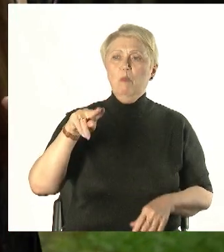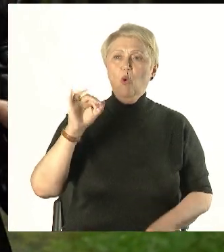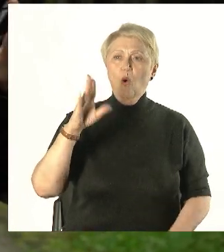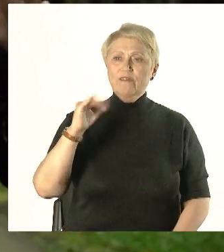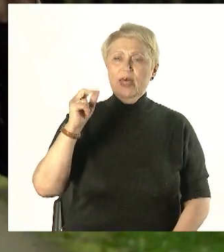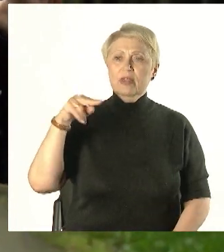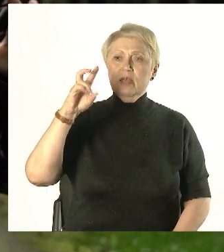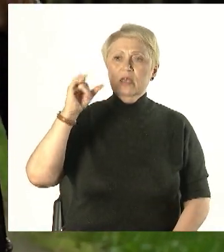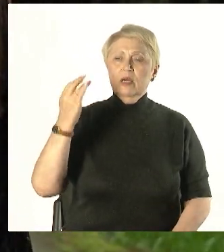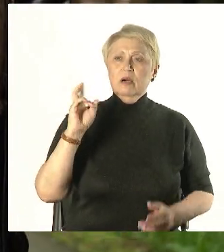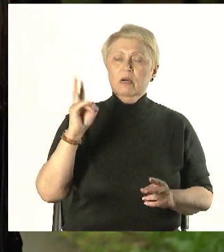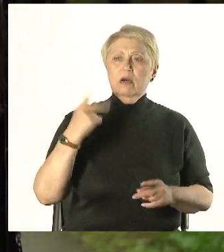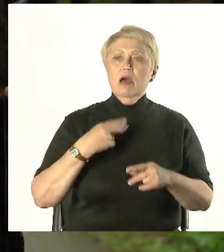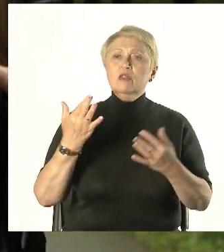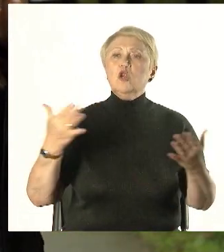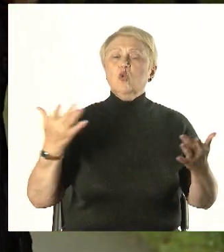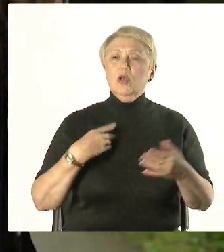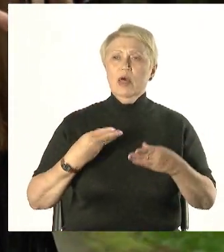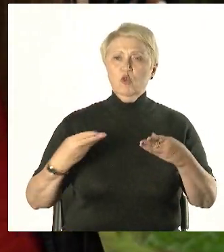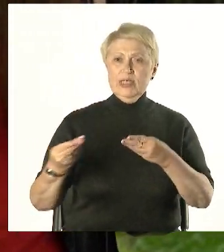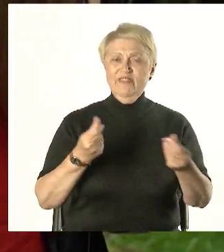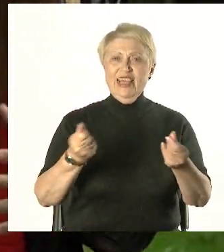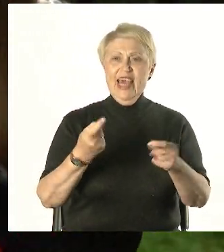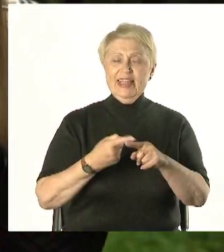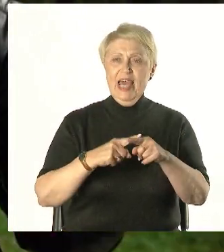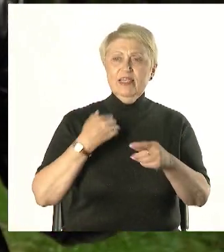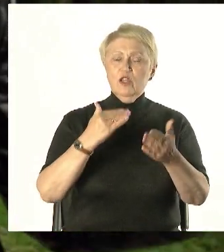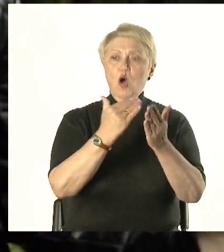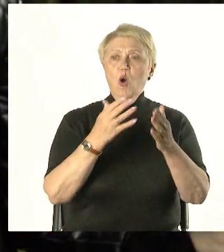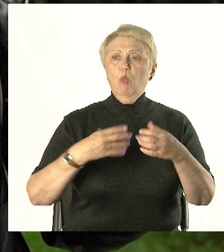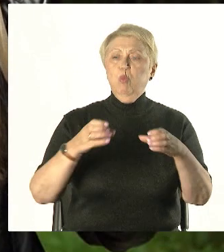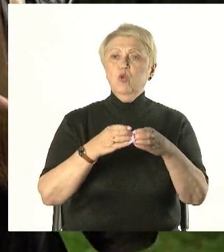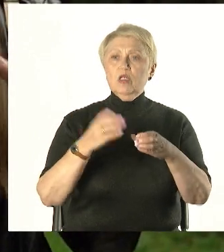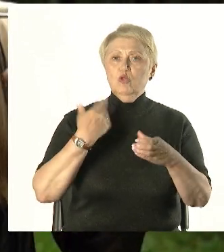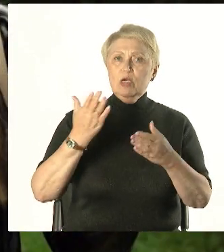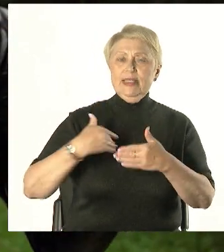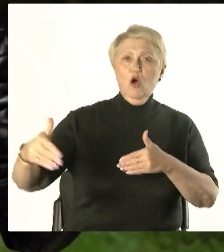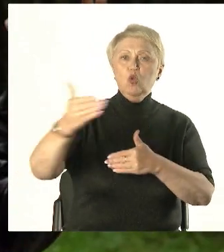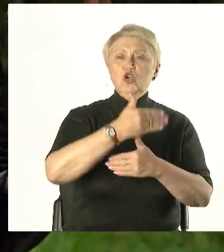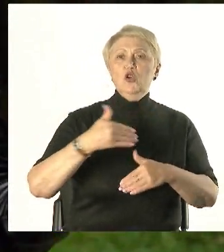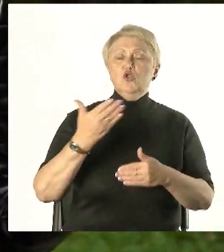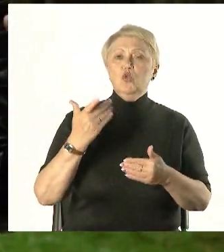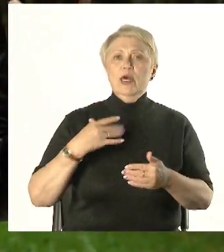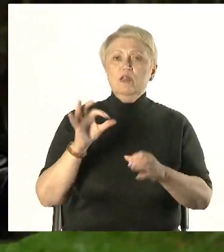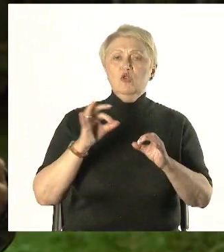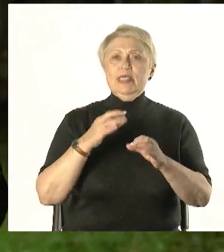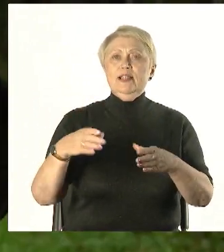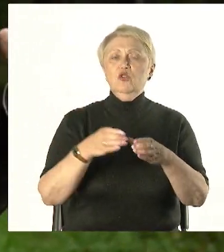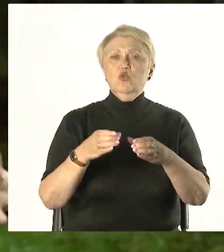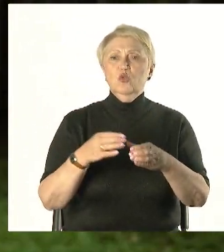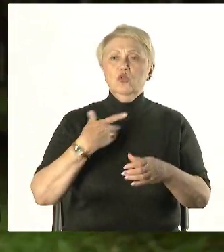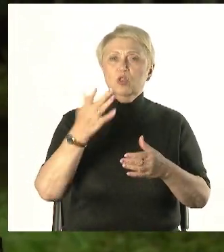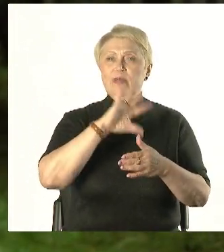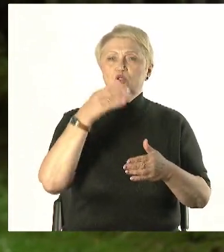Насколько вообще влияет такой пункт на окружающую среду? Потому что выглядит все очень аккуратно, свежо и